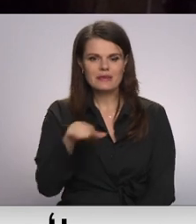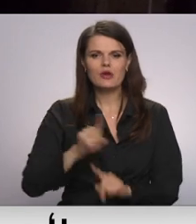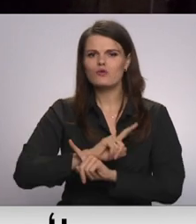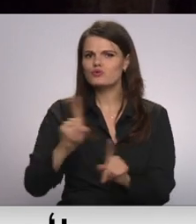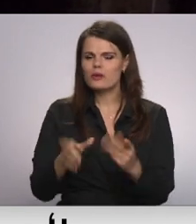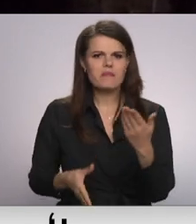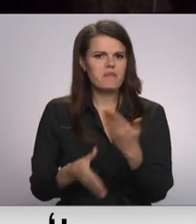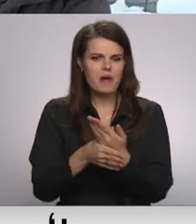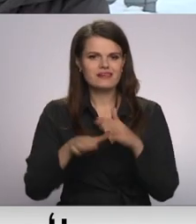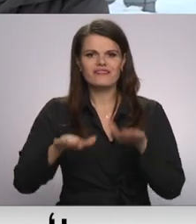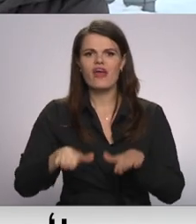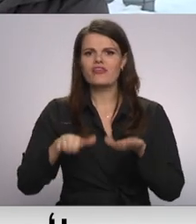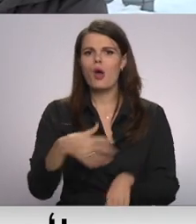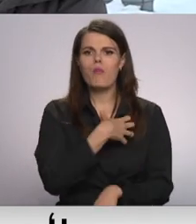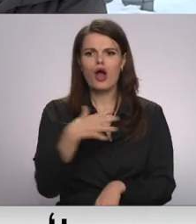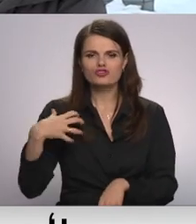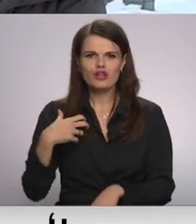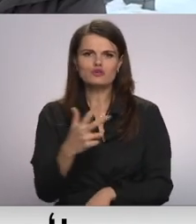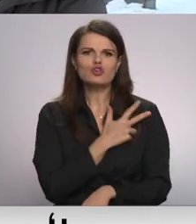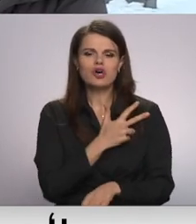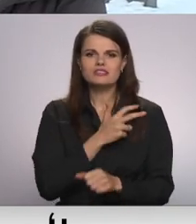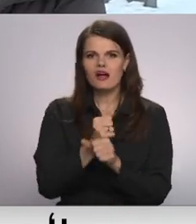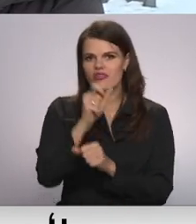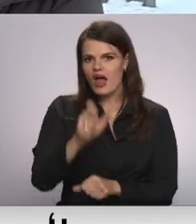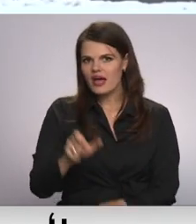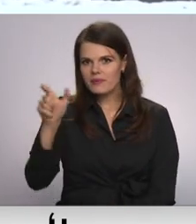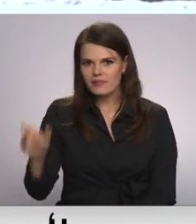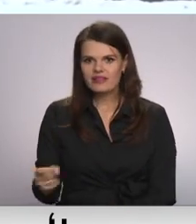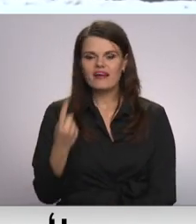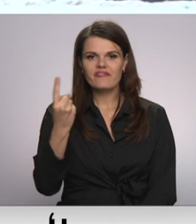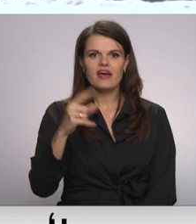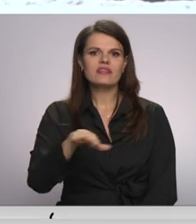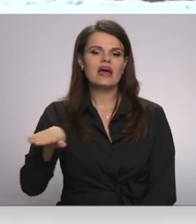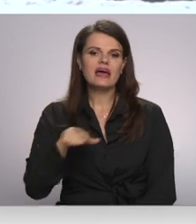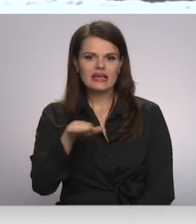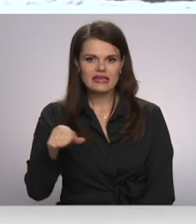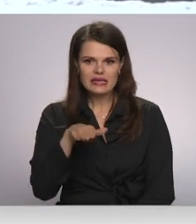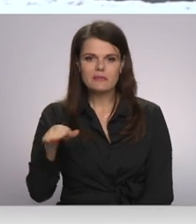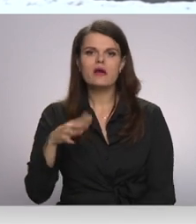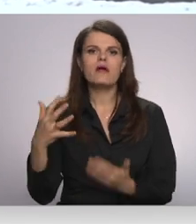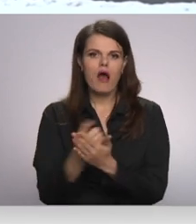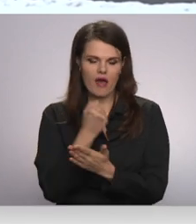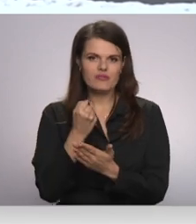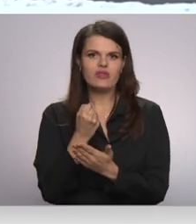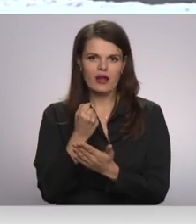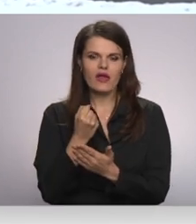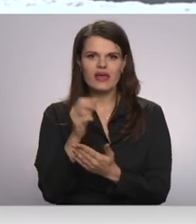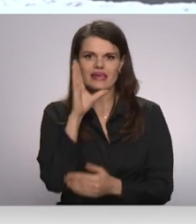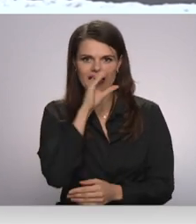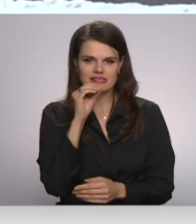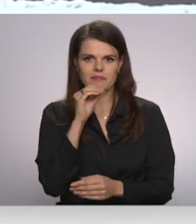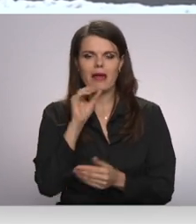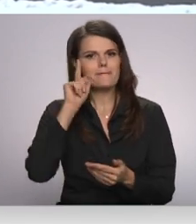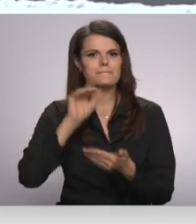palīdzību snieguši vietējās pašvaldības sociālie darbinieki. Viena no ģimenēm ir atradusi iespēju